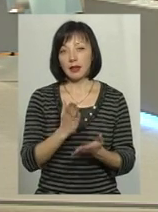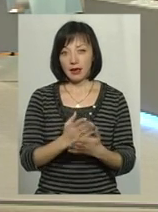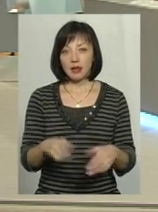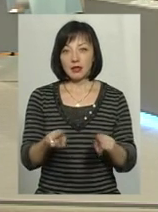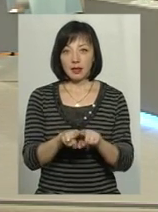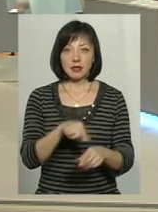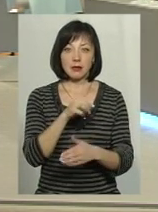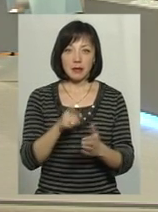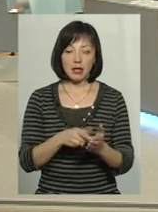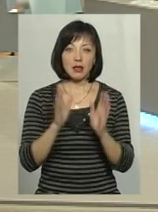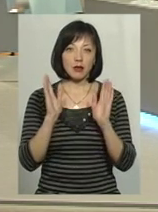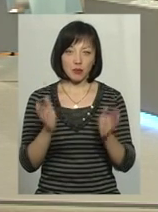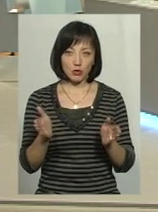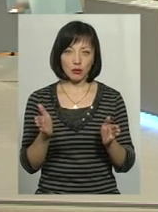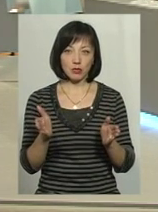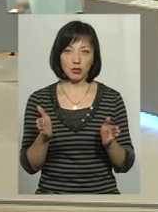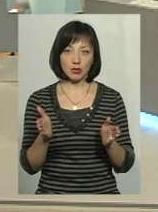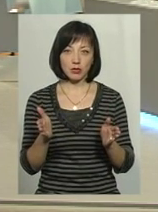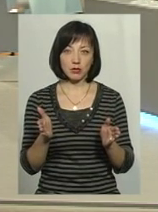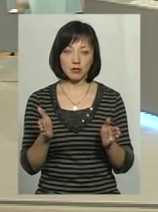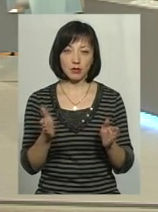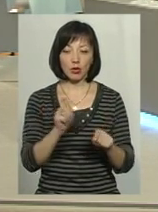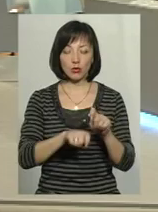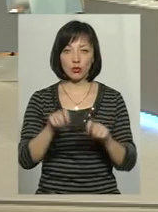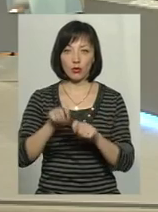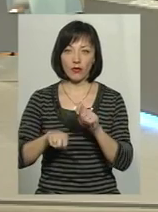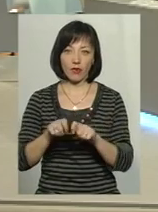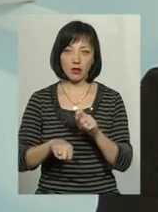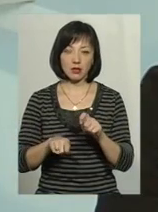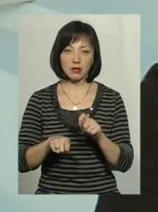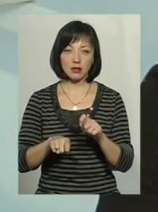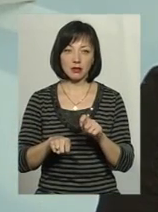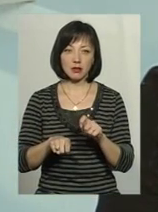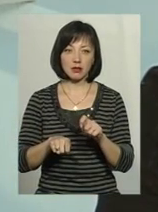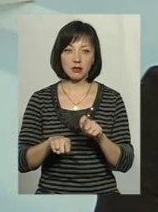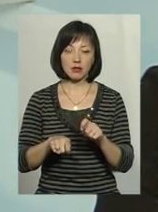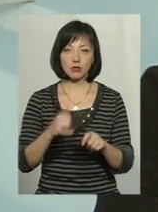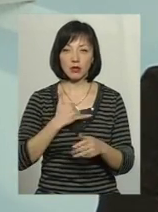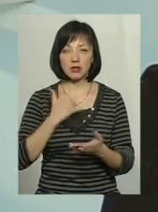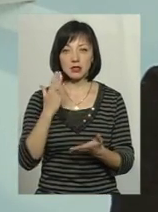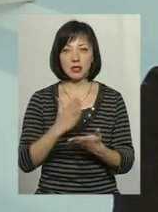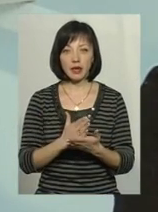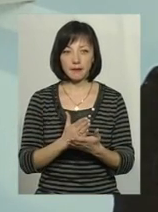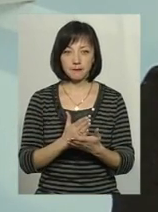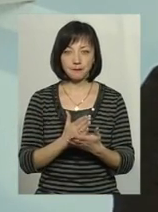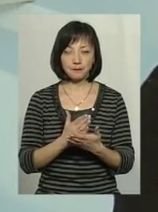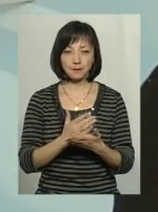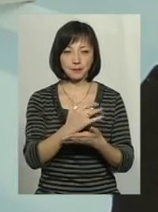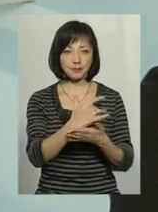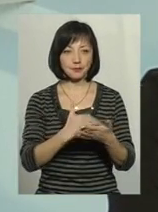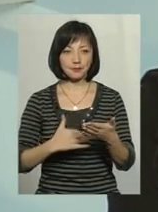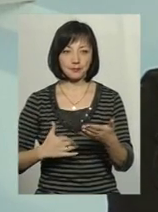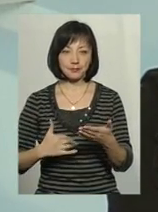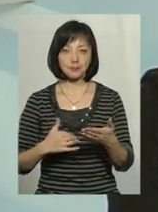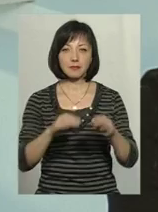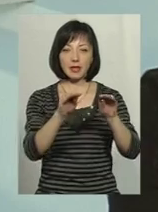запитання, і ми будемо їх контролювати. Як мінімум, ми озброєні цілим переліком